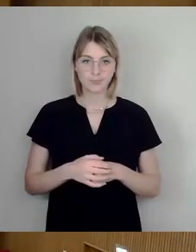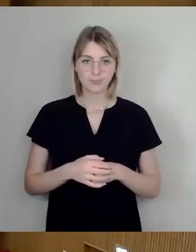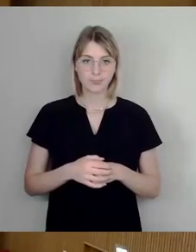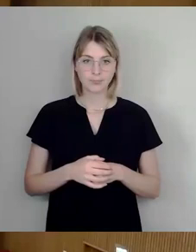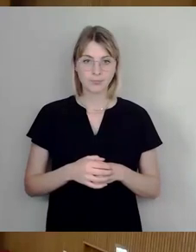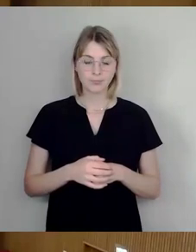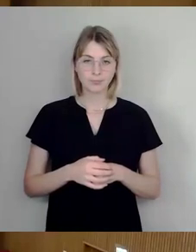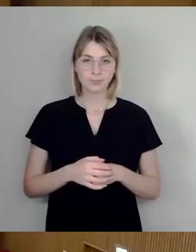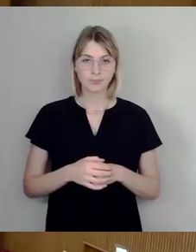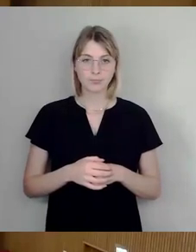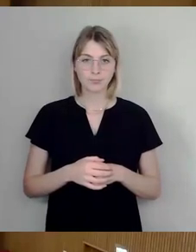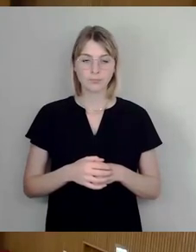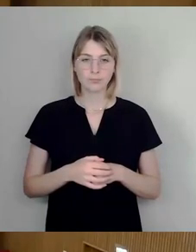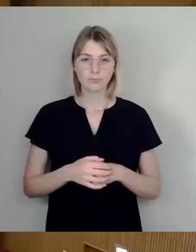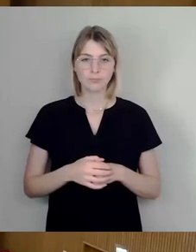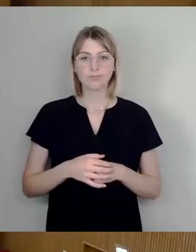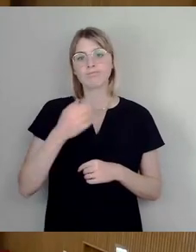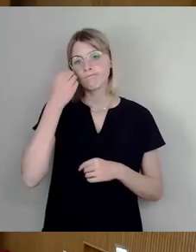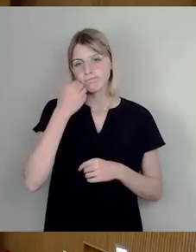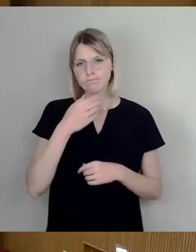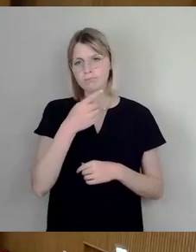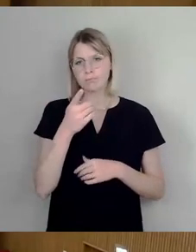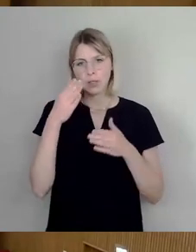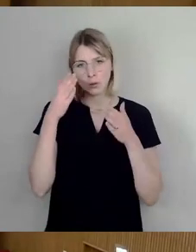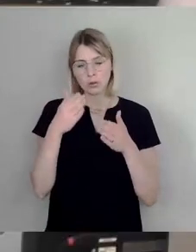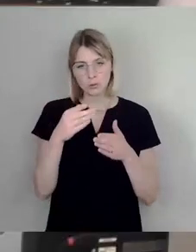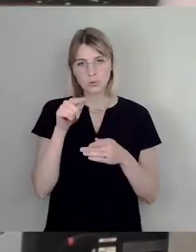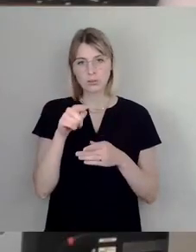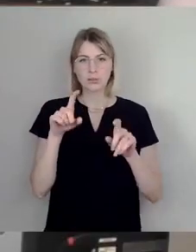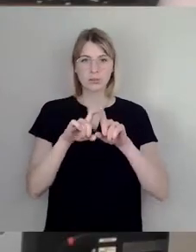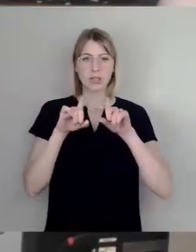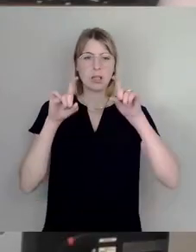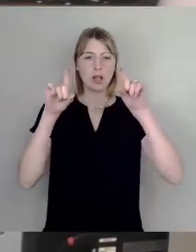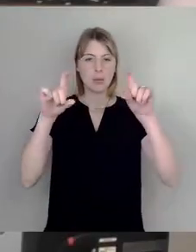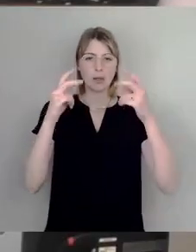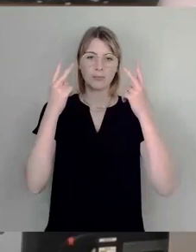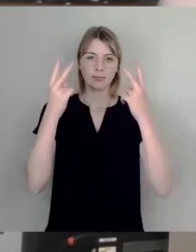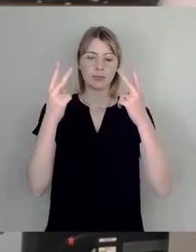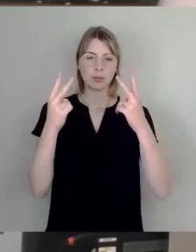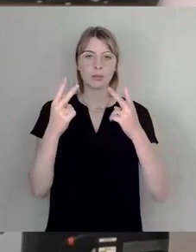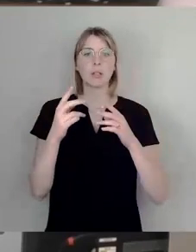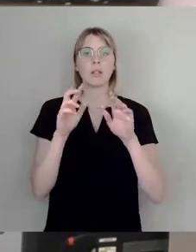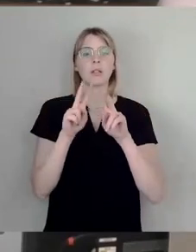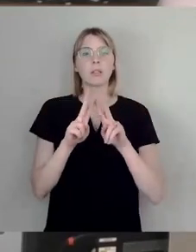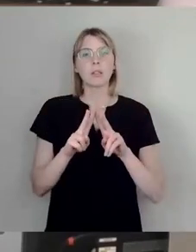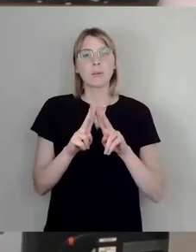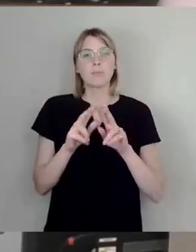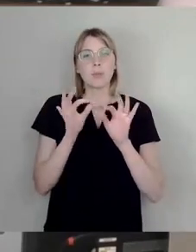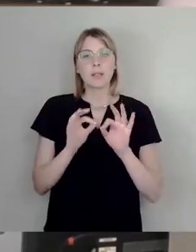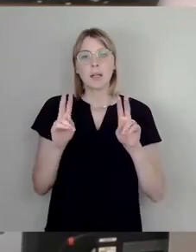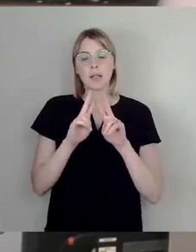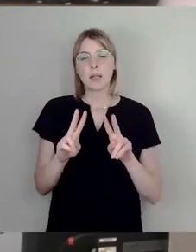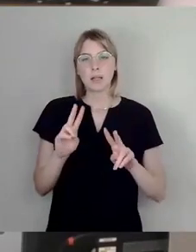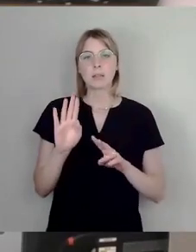Vielleicht haben wir noch ein bisschen Konzentration für dieses wichtige Thema. Sehr geehrter Herr Erster Bürgermeister, sehr geehrte Kolleginnen und Kollegen